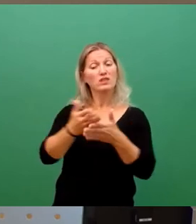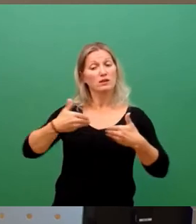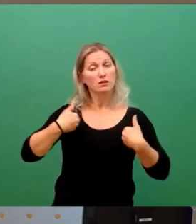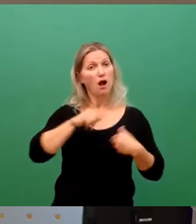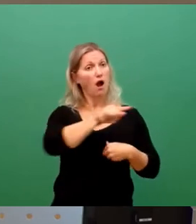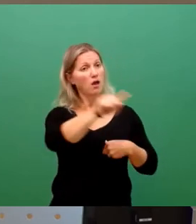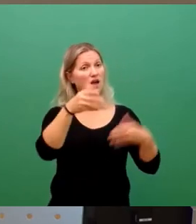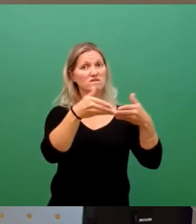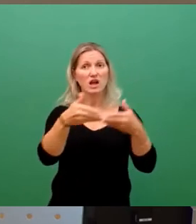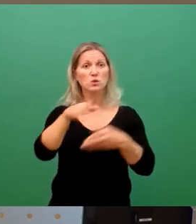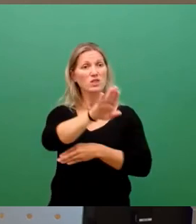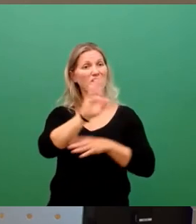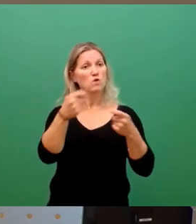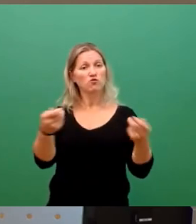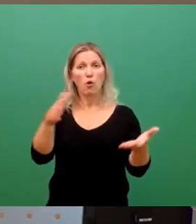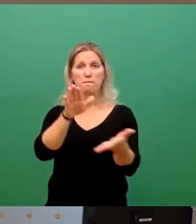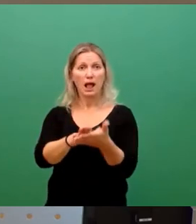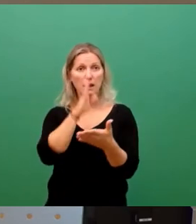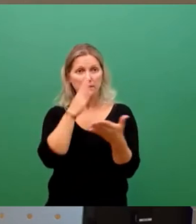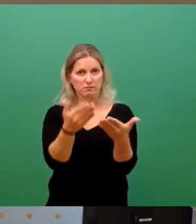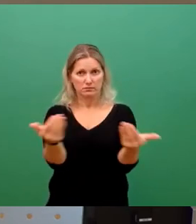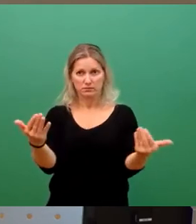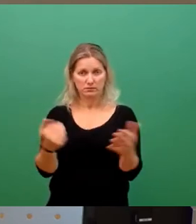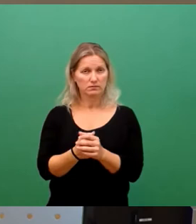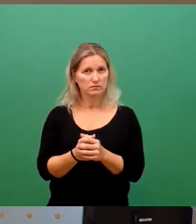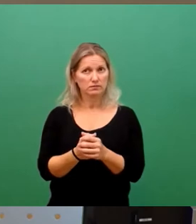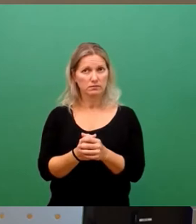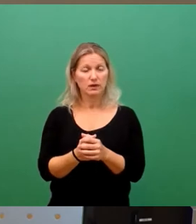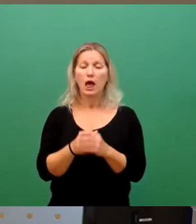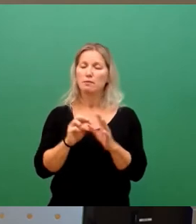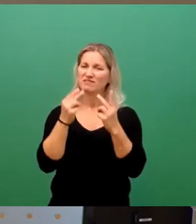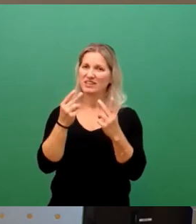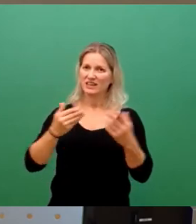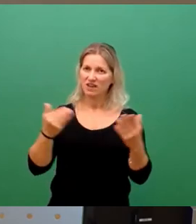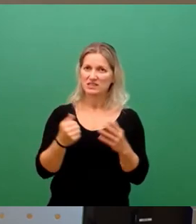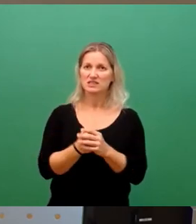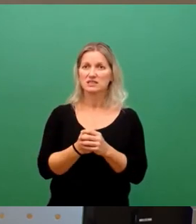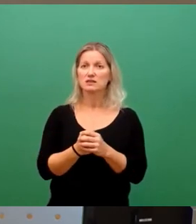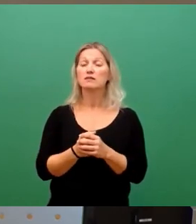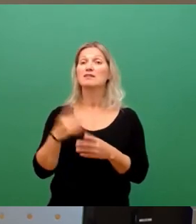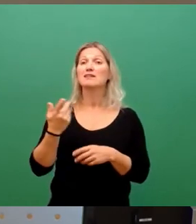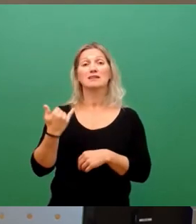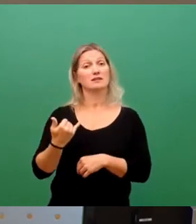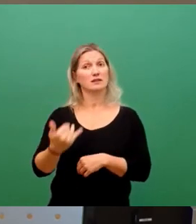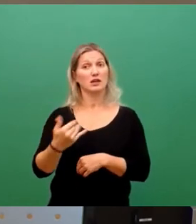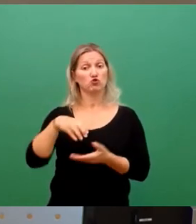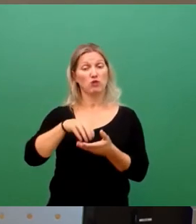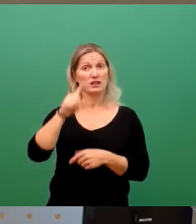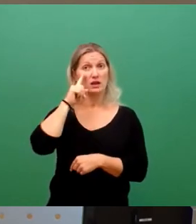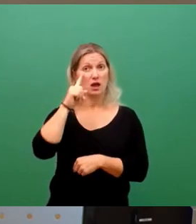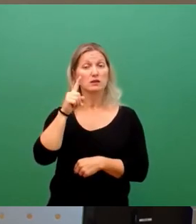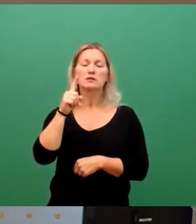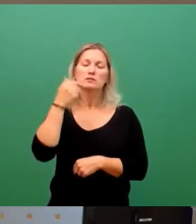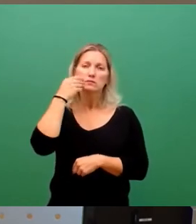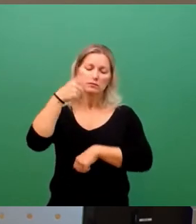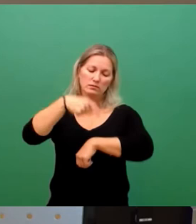Fraktionen, wenn es sie endlich mal geben würde. Eines muss jedenfalls klar sein. Die Zeiten, in denen dieser Stadtrat zur Tat – der